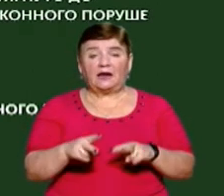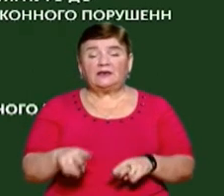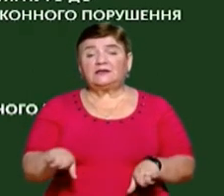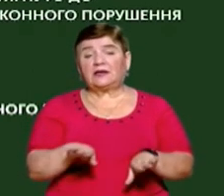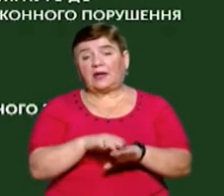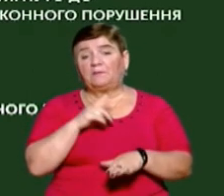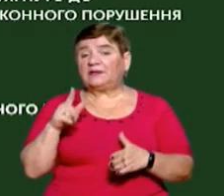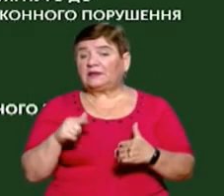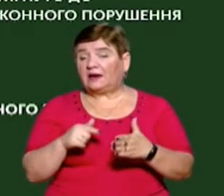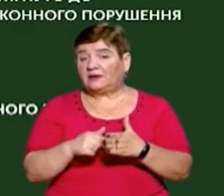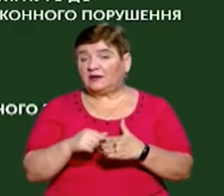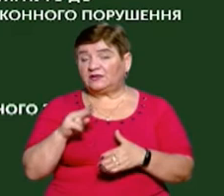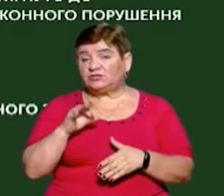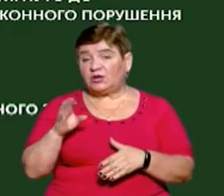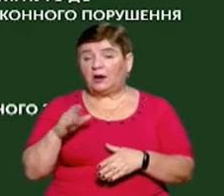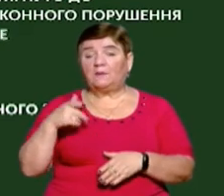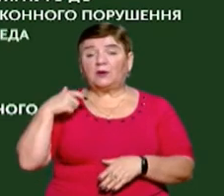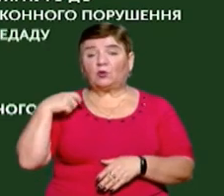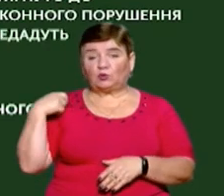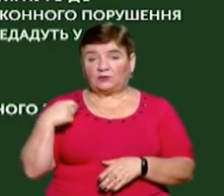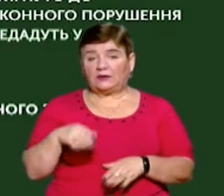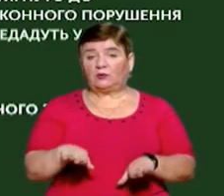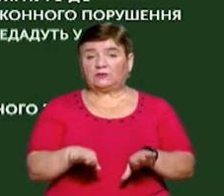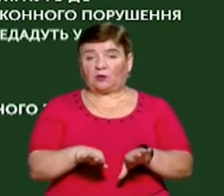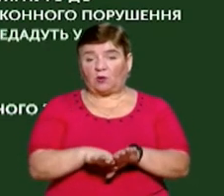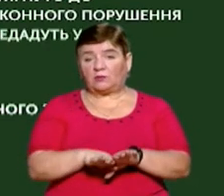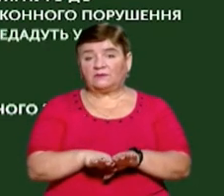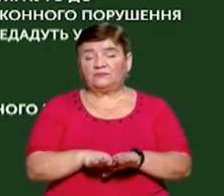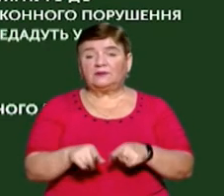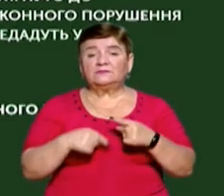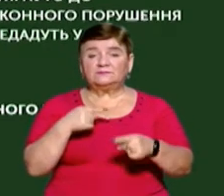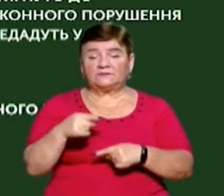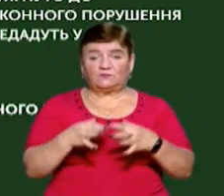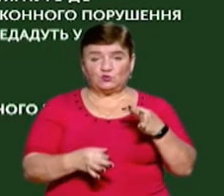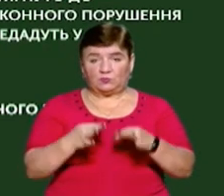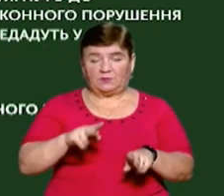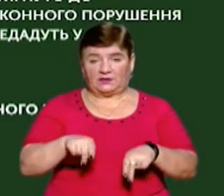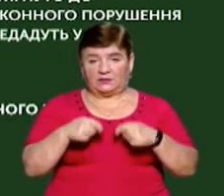відповідальності за спроби незаконного прошення державного кордону справу, передадуть у суд.